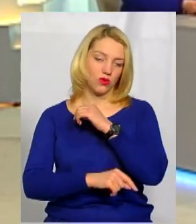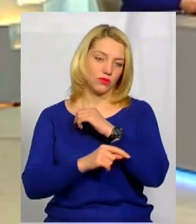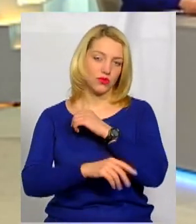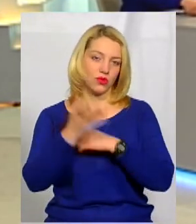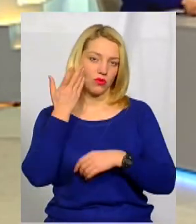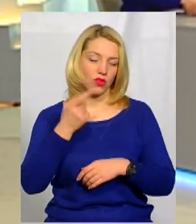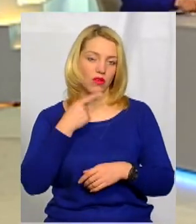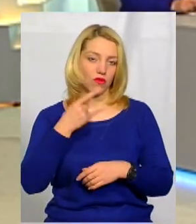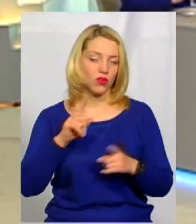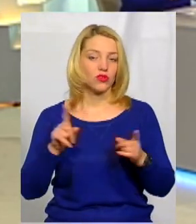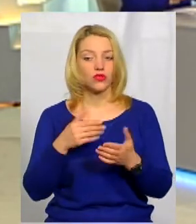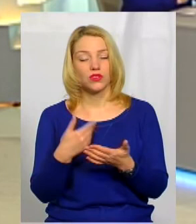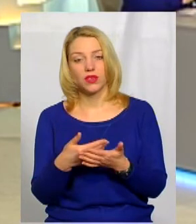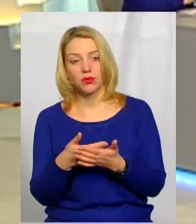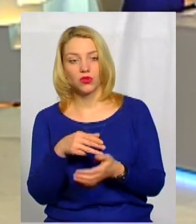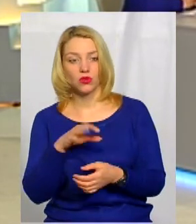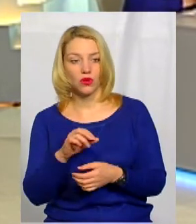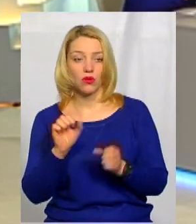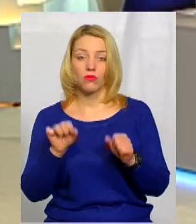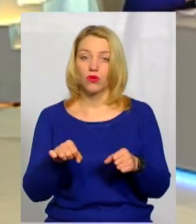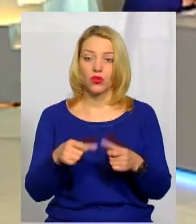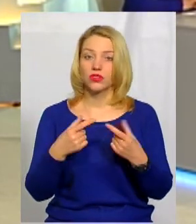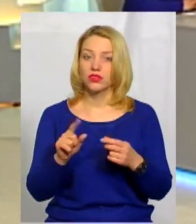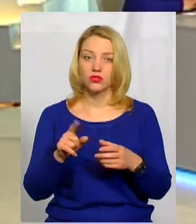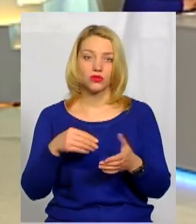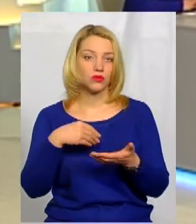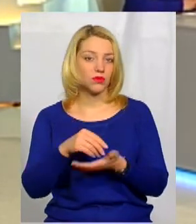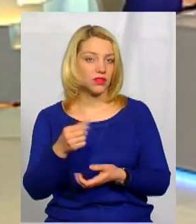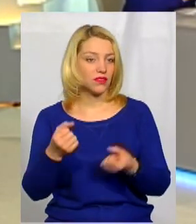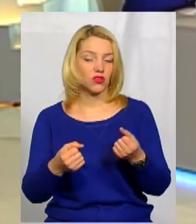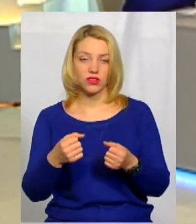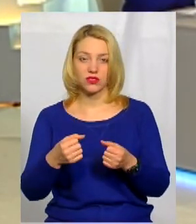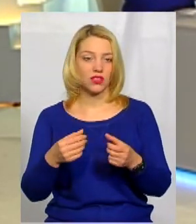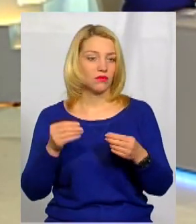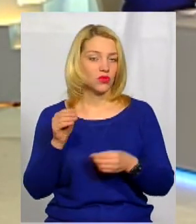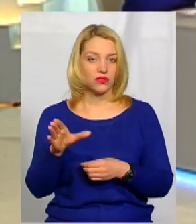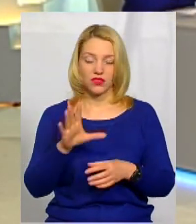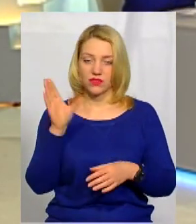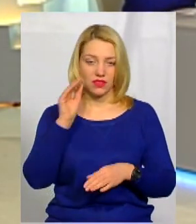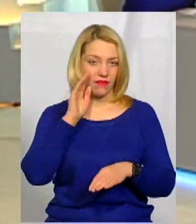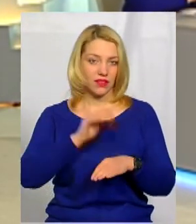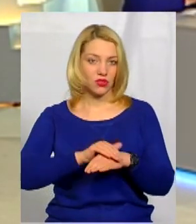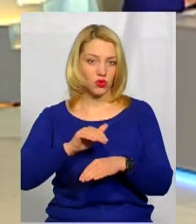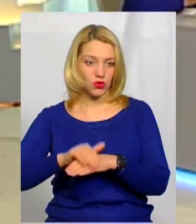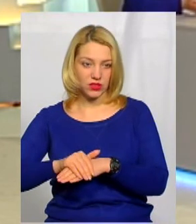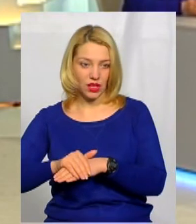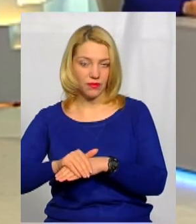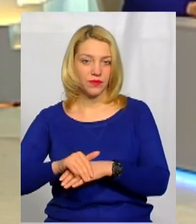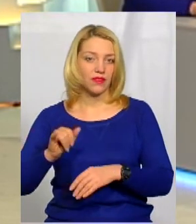говорять, що нібито можна купити водійське посвідчення. Тут же все фіксується і